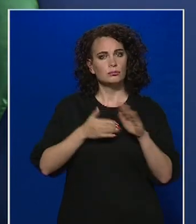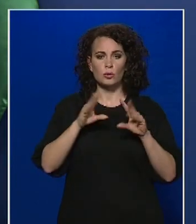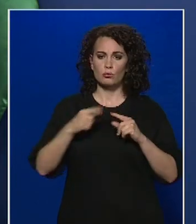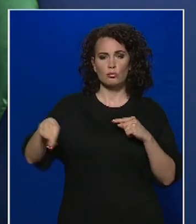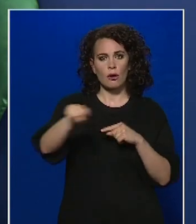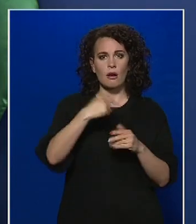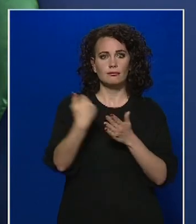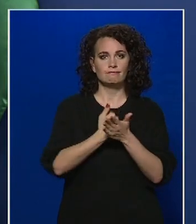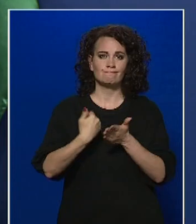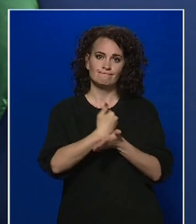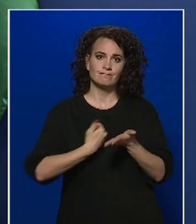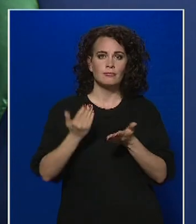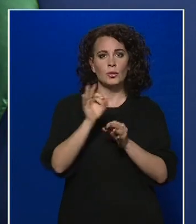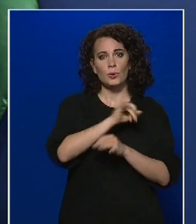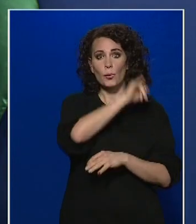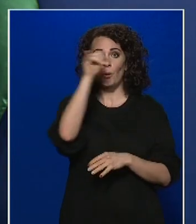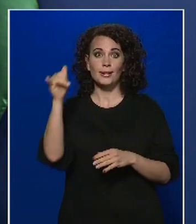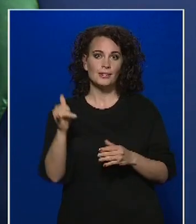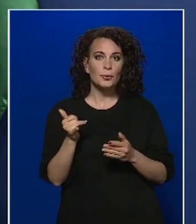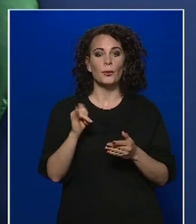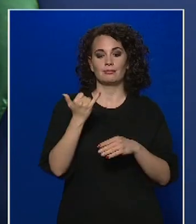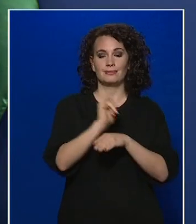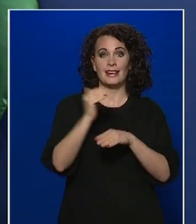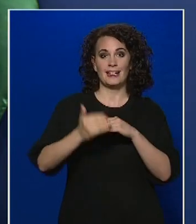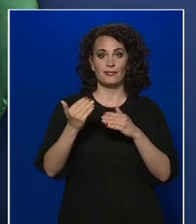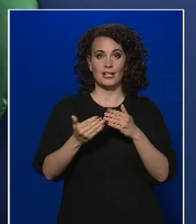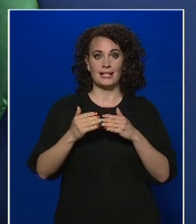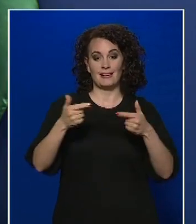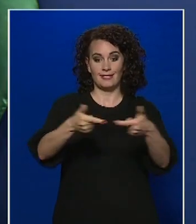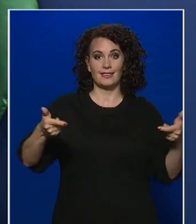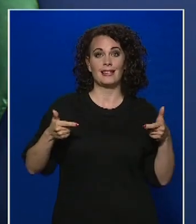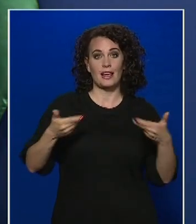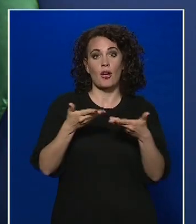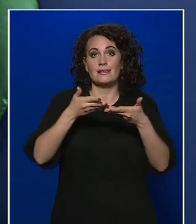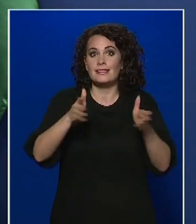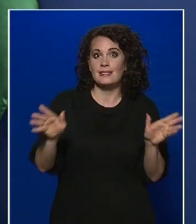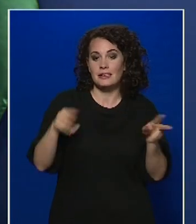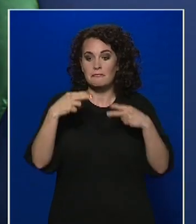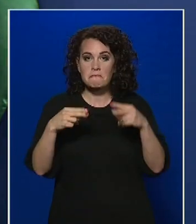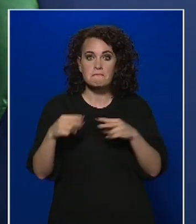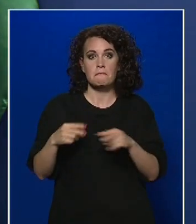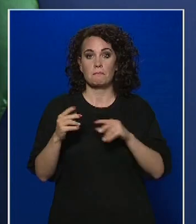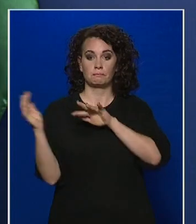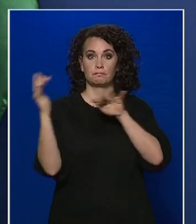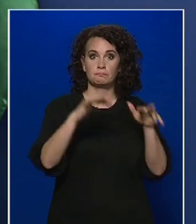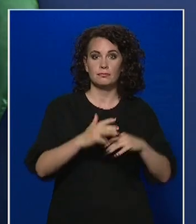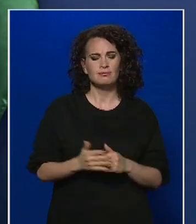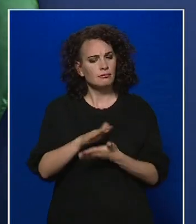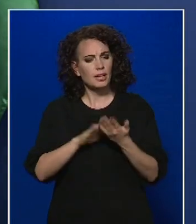használták ki már szombaton a jó időben, hogy a hétvégén megnyíltak a teraszok vidéken. Milyen ellenőrzések voltak?